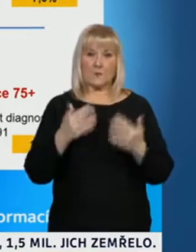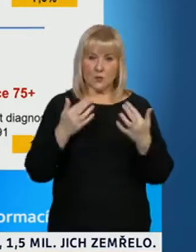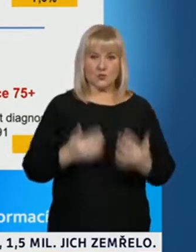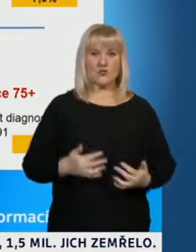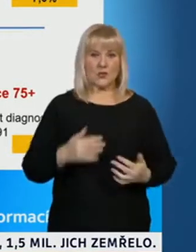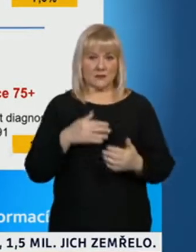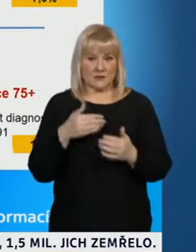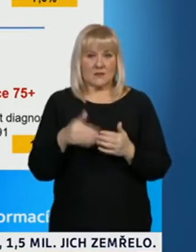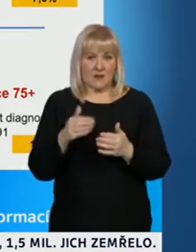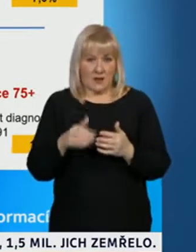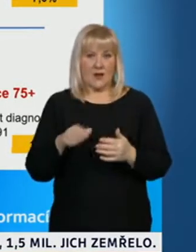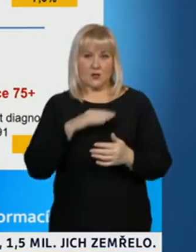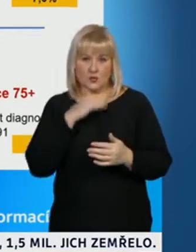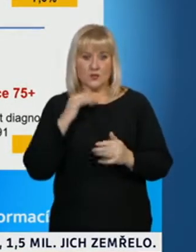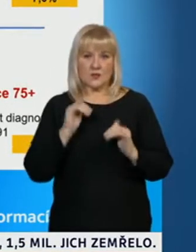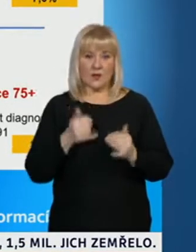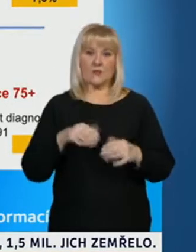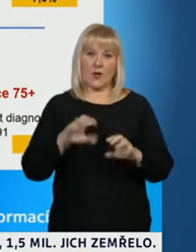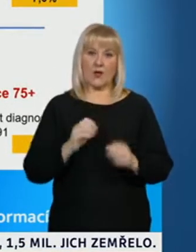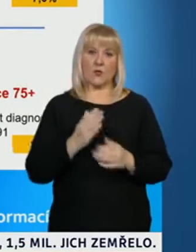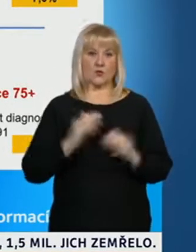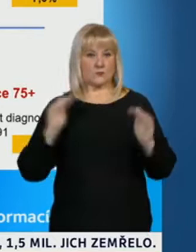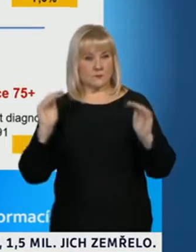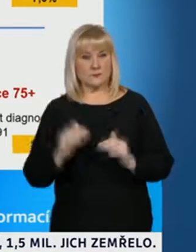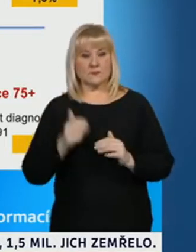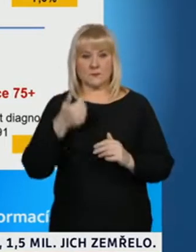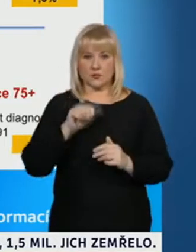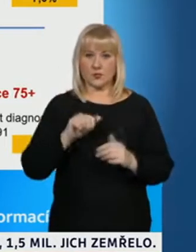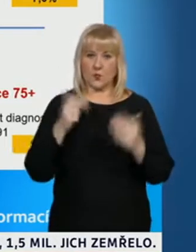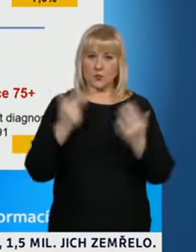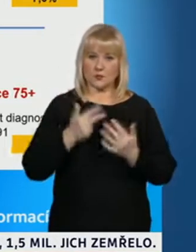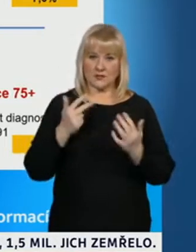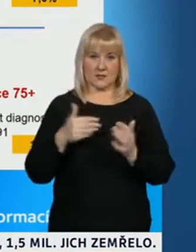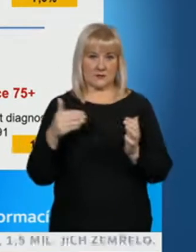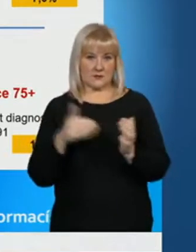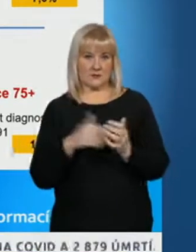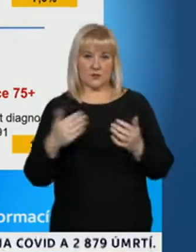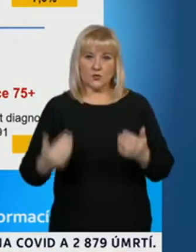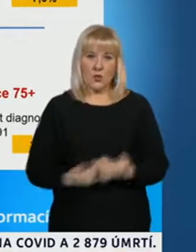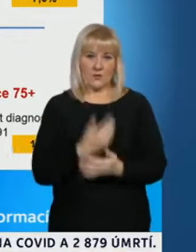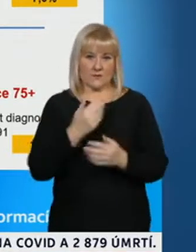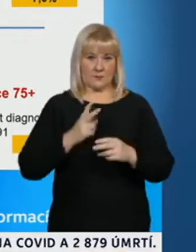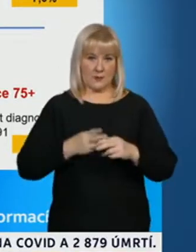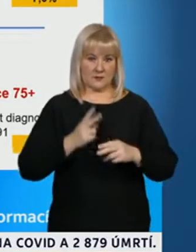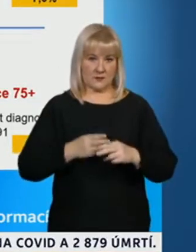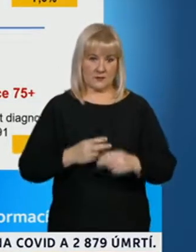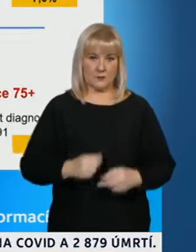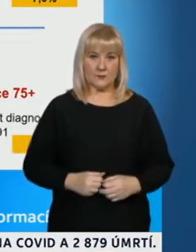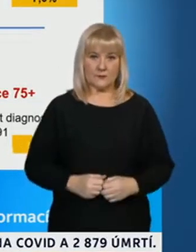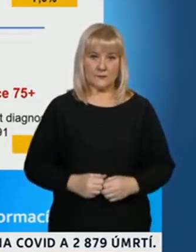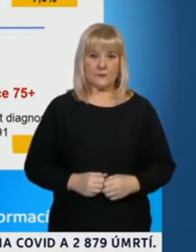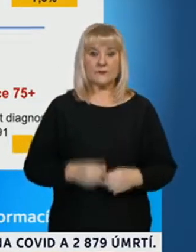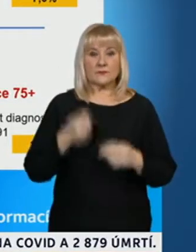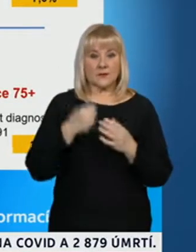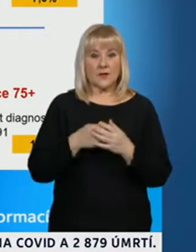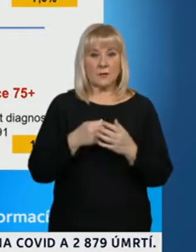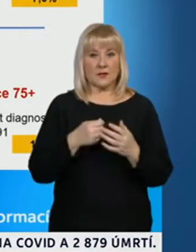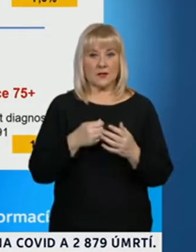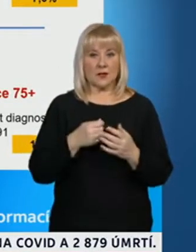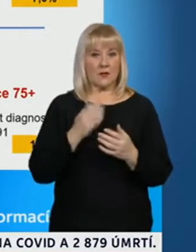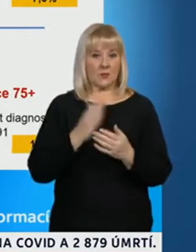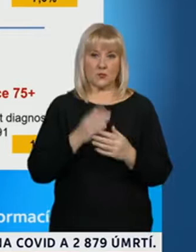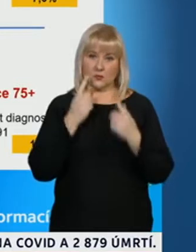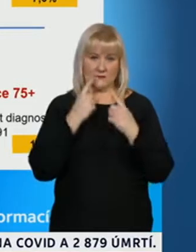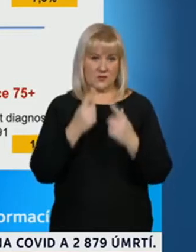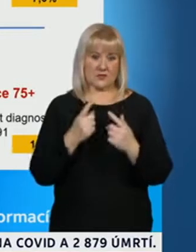velmi vysoký, klesl na zhruba 188 tisíc nově diagnostikovaných pacientů. Tedy ten pokles je naprosto bez